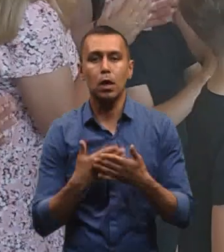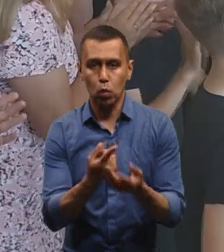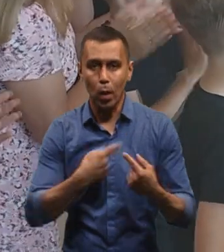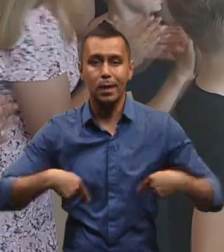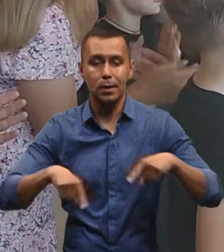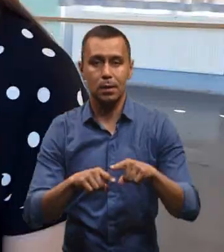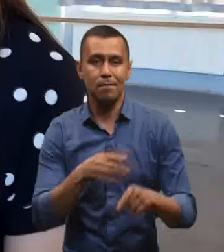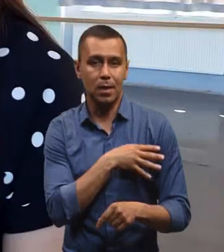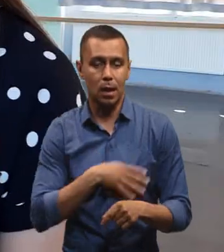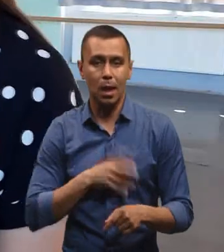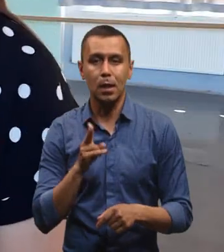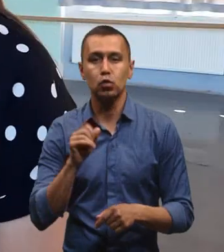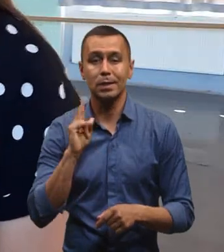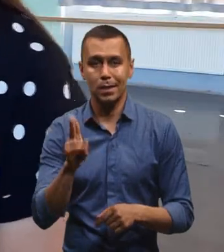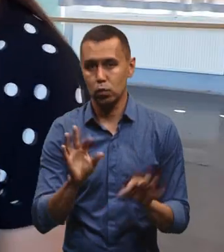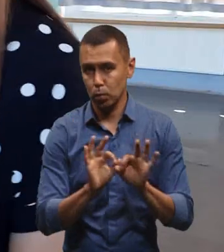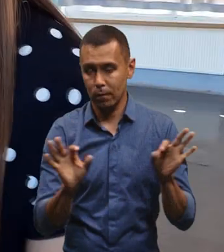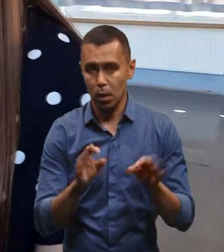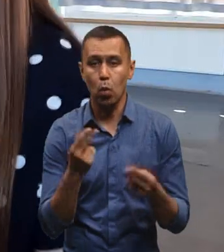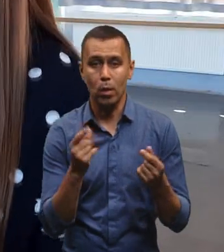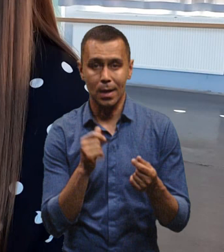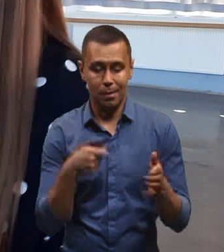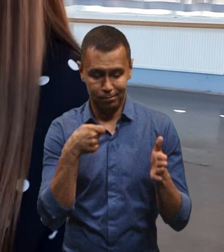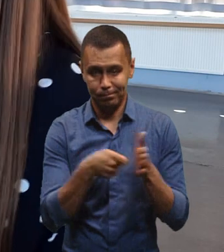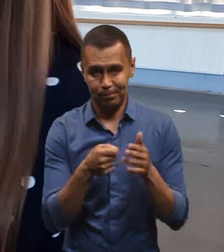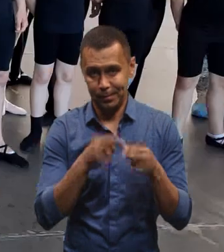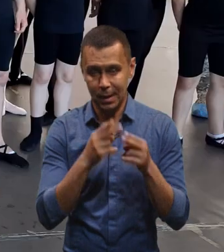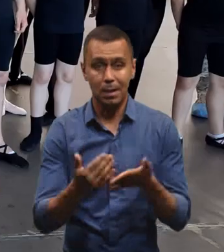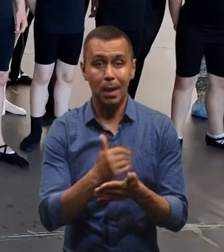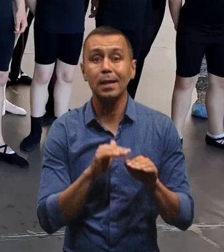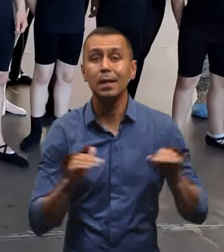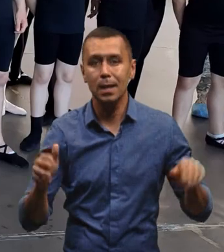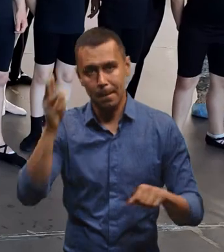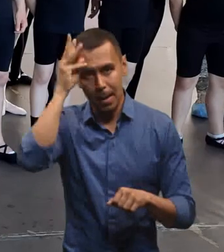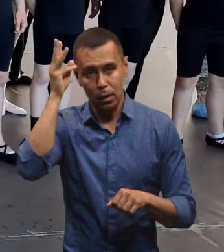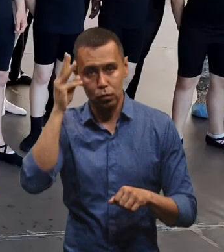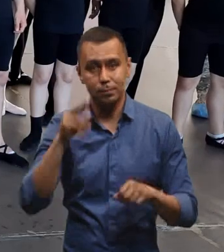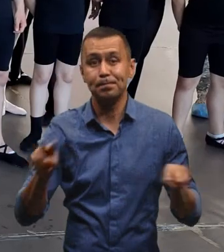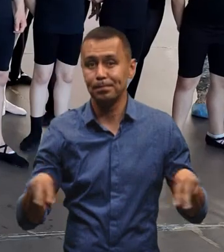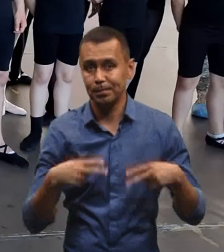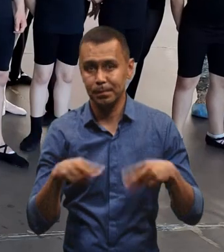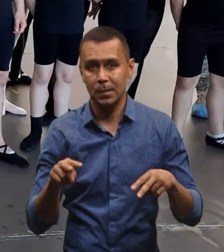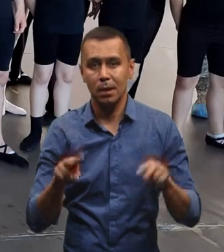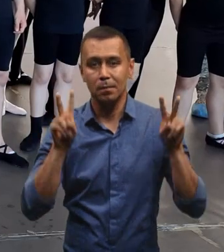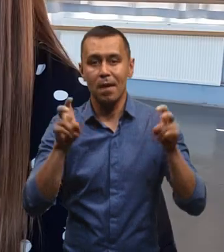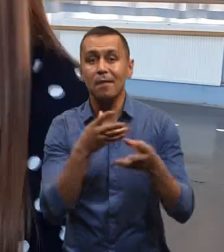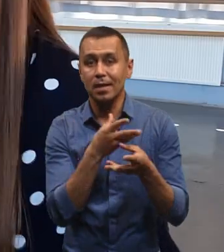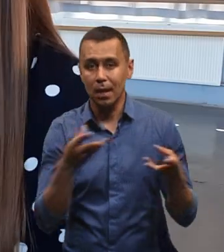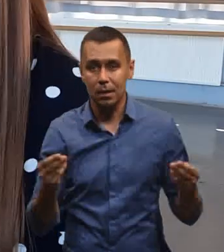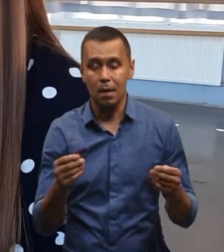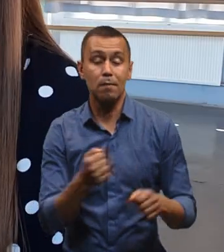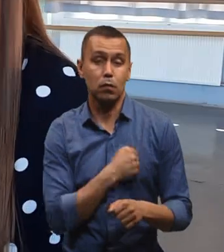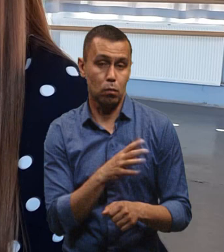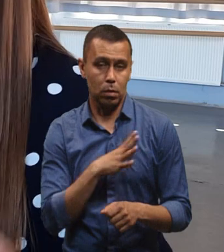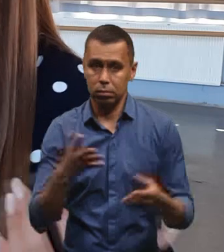організації, ветеранка Катерина Луцик розповідає, гроші на зарядні станції зібрали діти Хмельницького ансамблю танцю «Віснянка». Та каже, військові